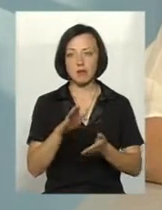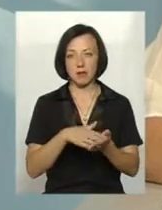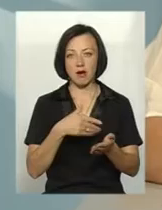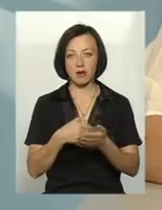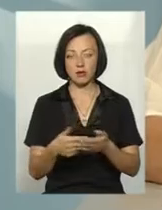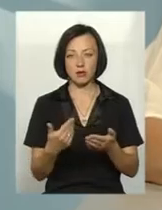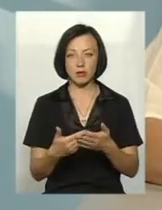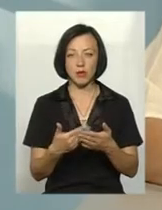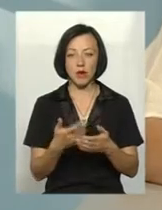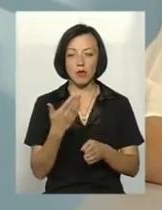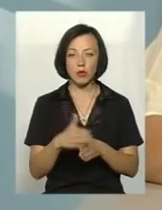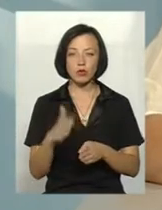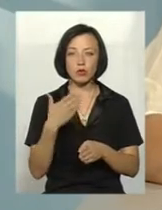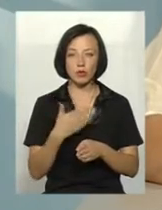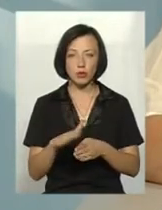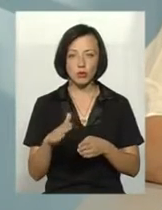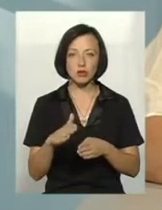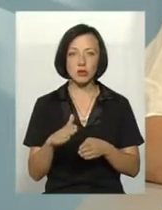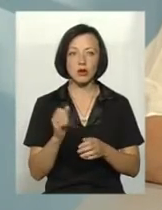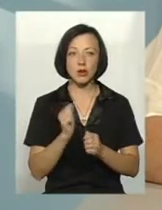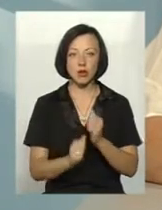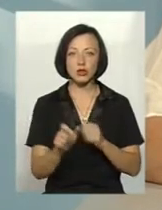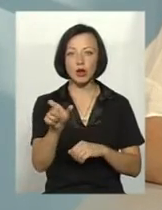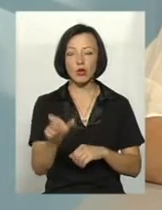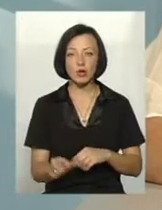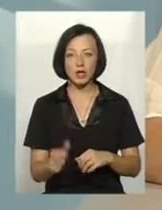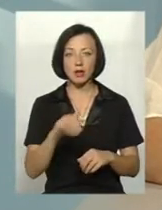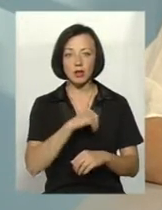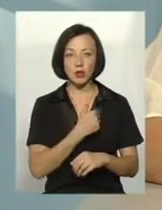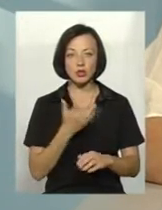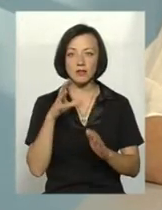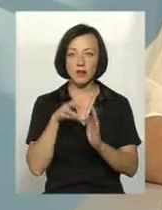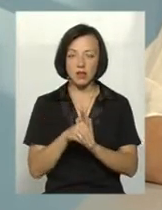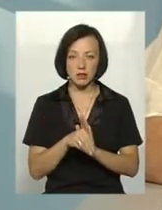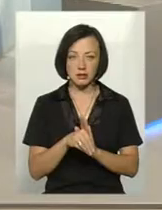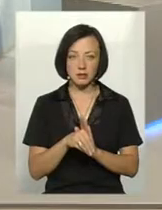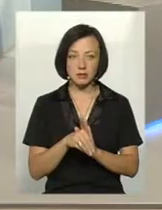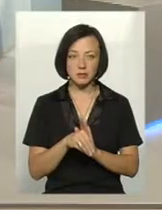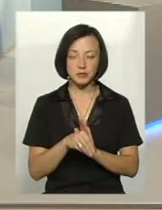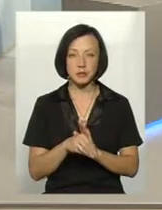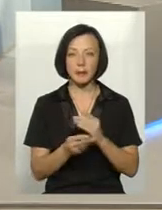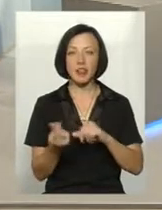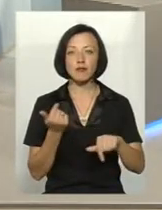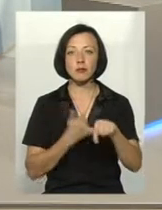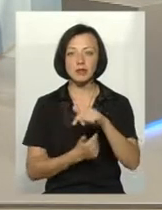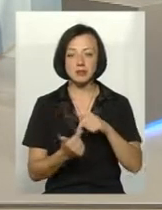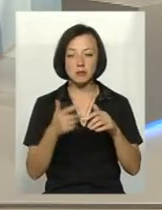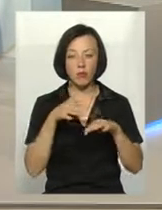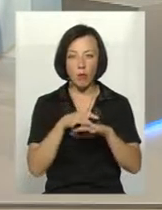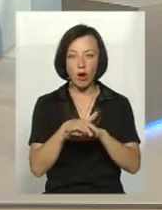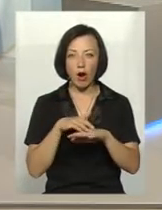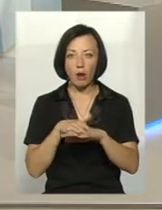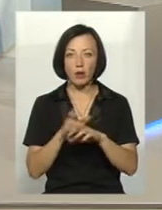Тобто, потрошки-потрошки, кожна людина, яка хоче вкласти бізнес, вона, першого, прорахує